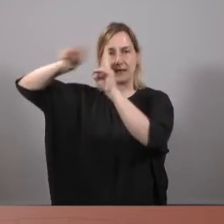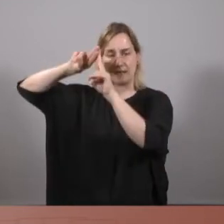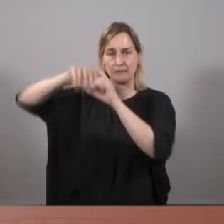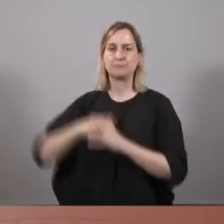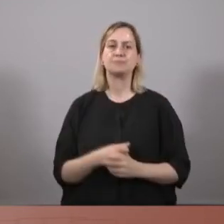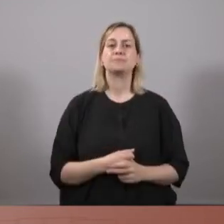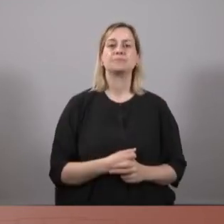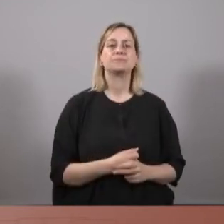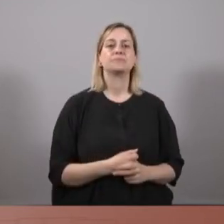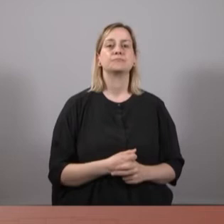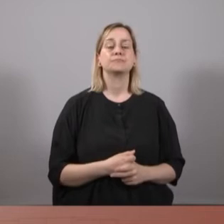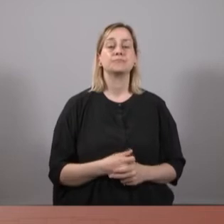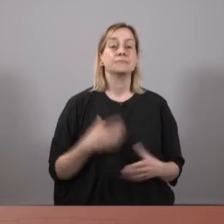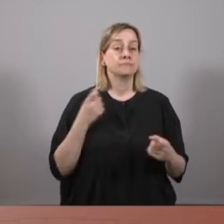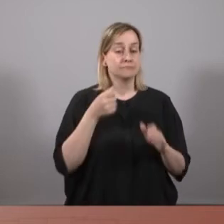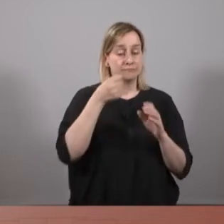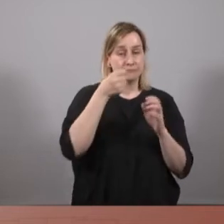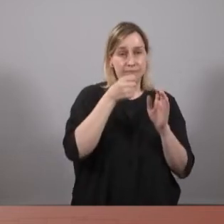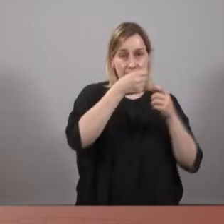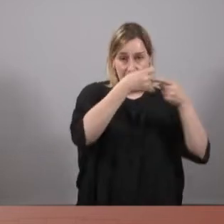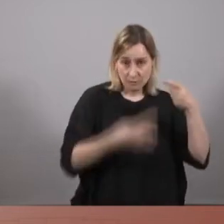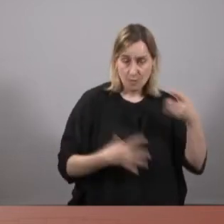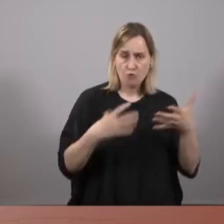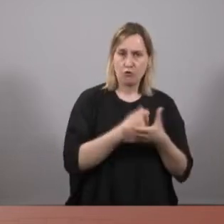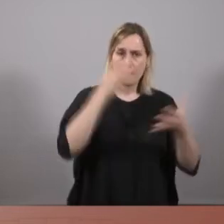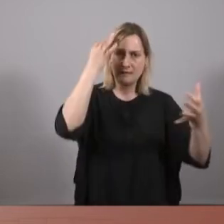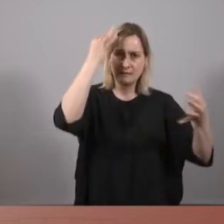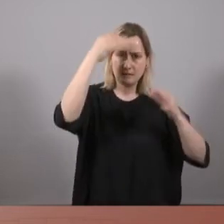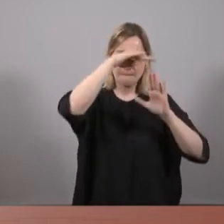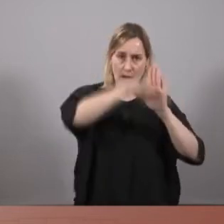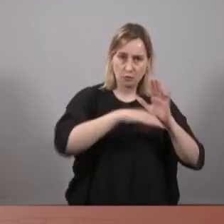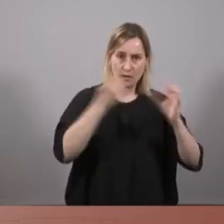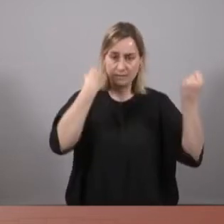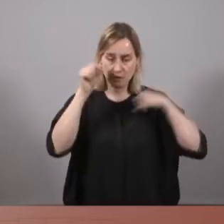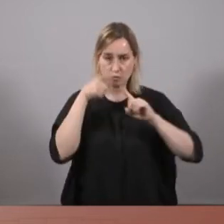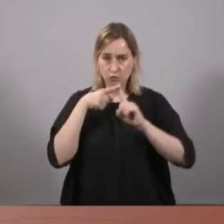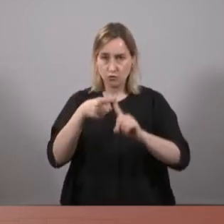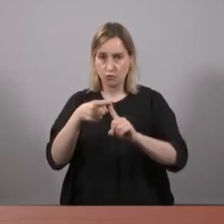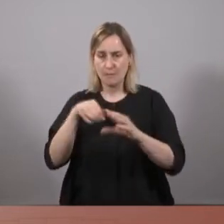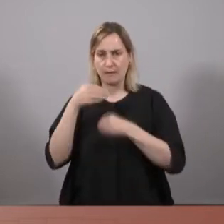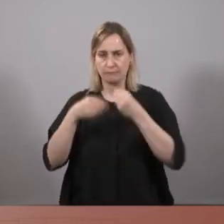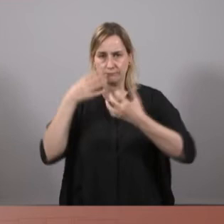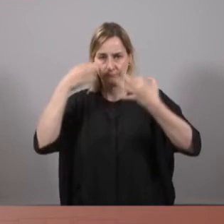desenvolupant totes les mesures i accions necessàries per tal de fer-los efectius.